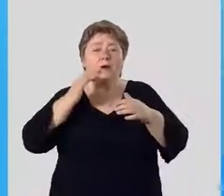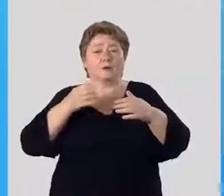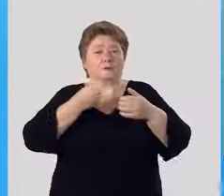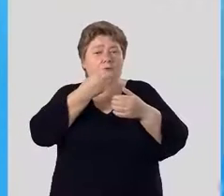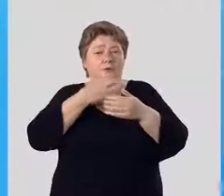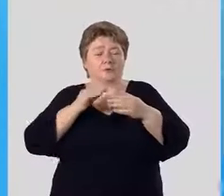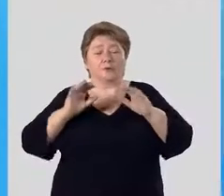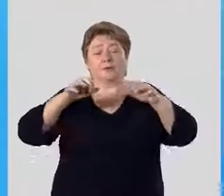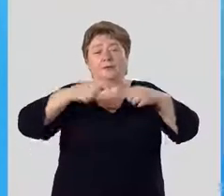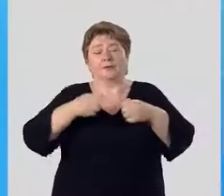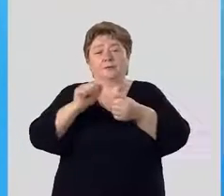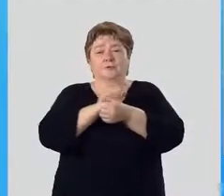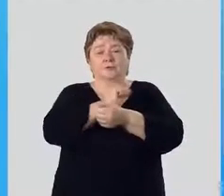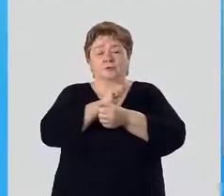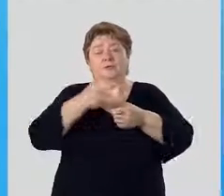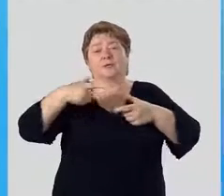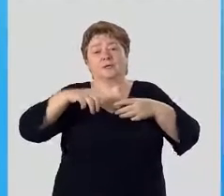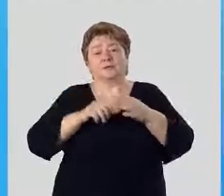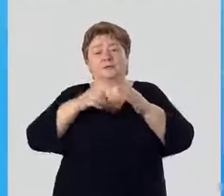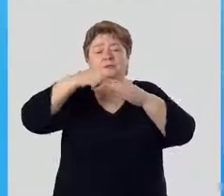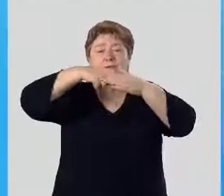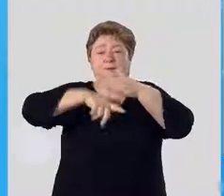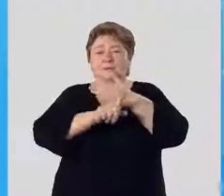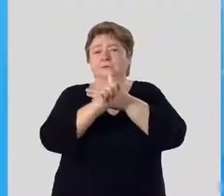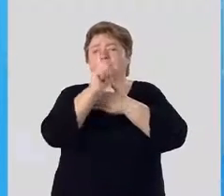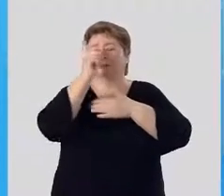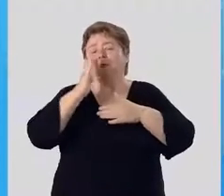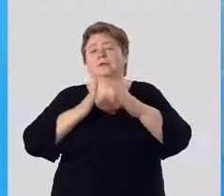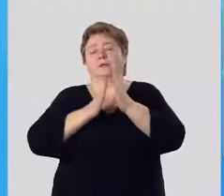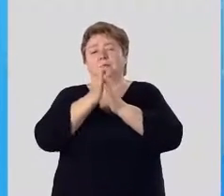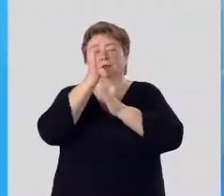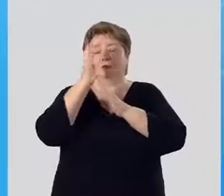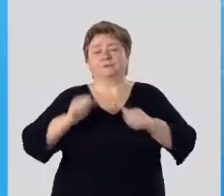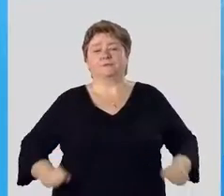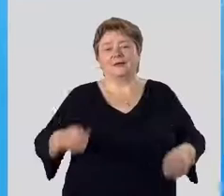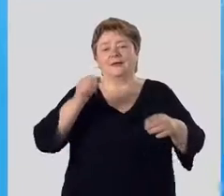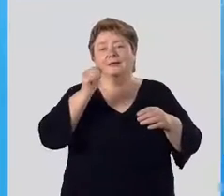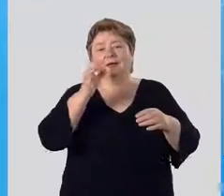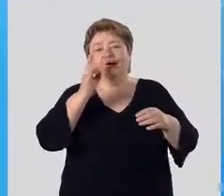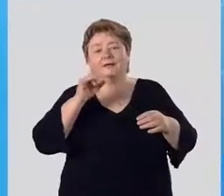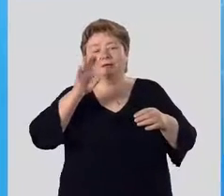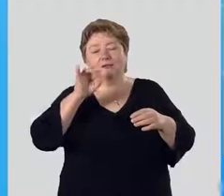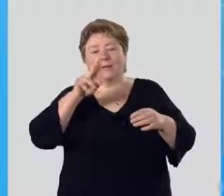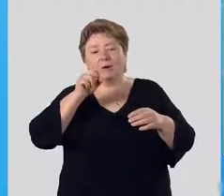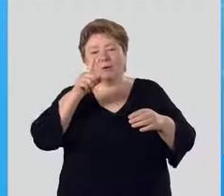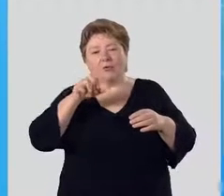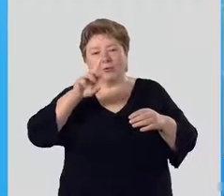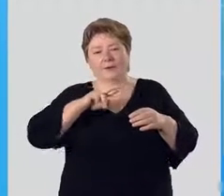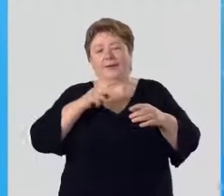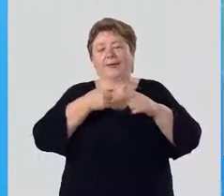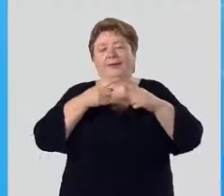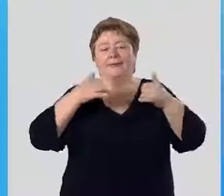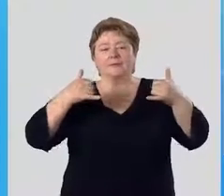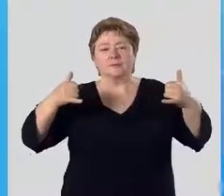благополучно достигает суши, где и дает начало новому растению. Антропохория – это